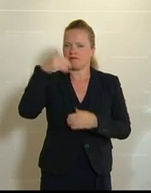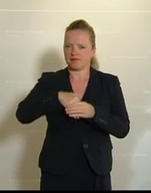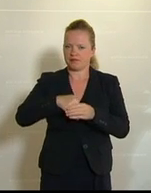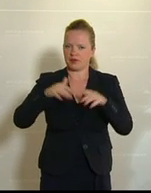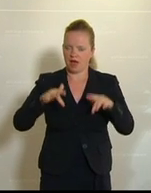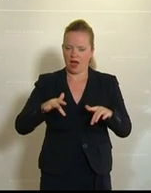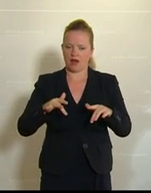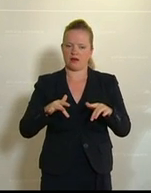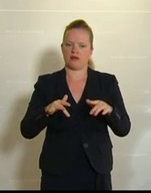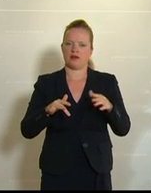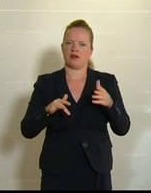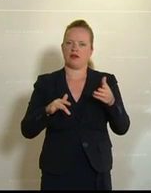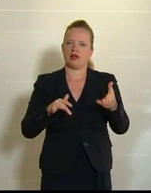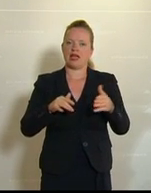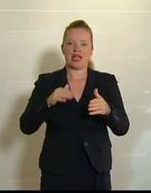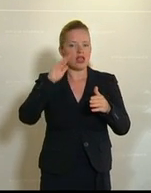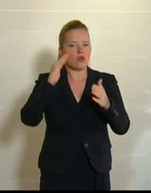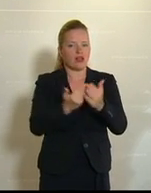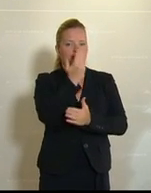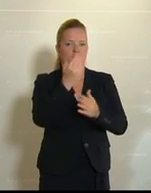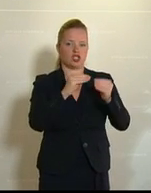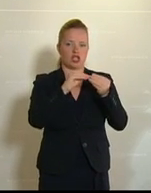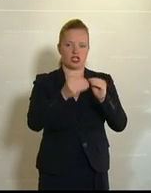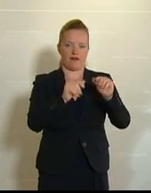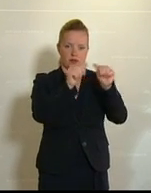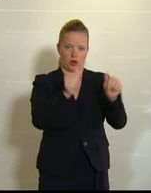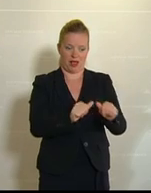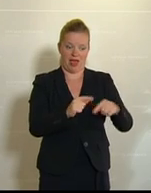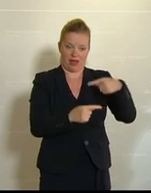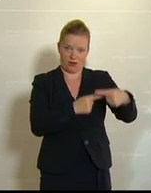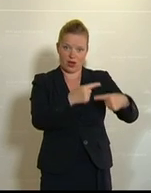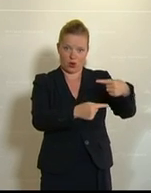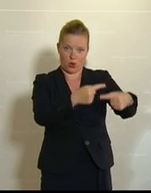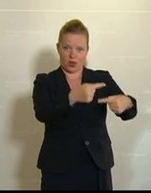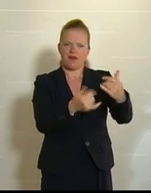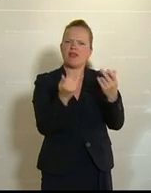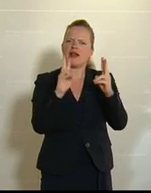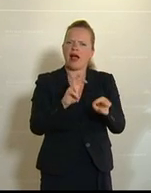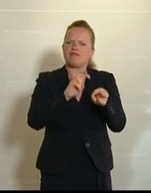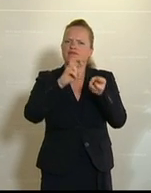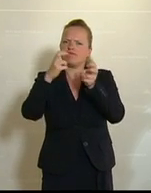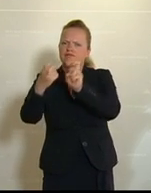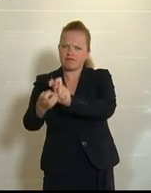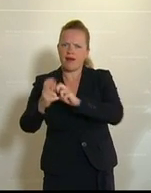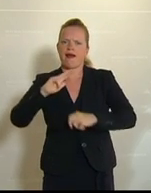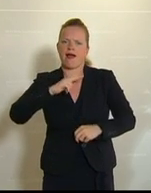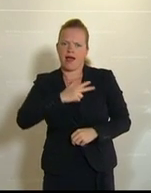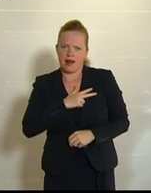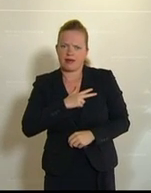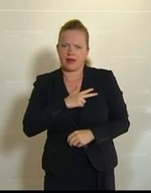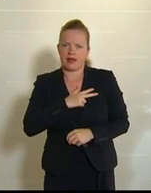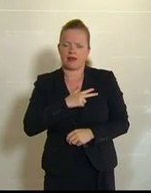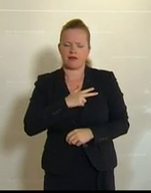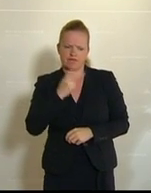in Entwicklung befindliches, innovatives Geschäftsmodell realisiert werden kann, um zu verstehen, welche